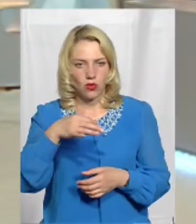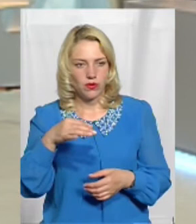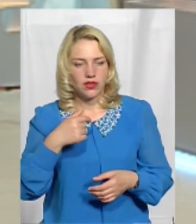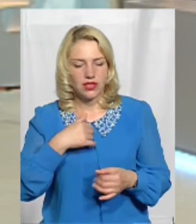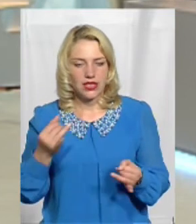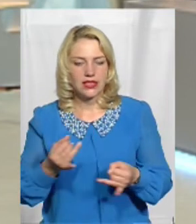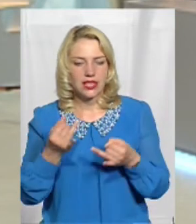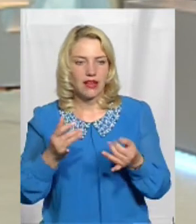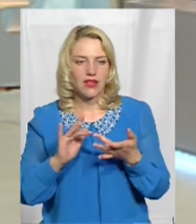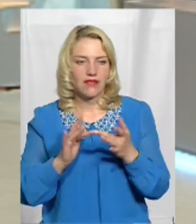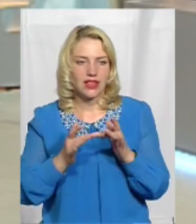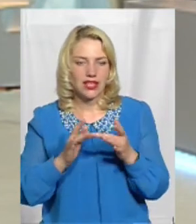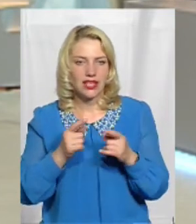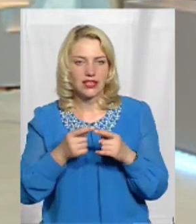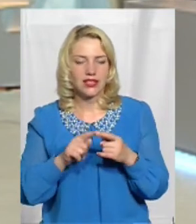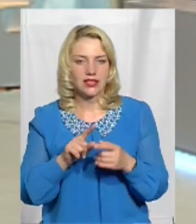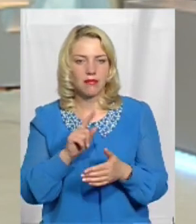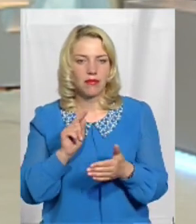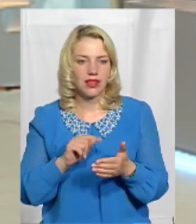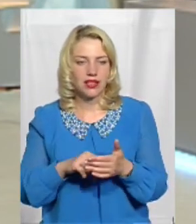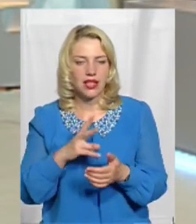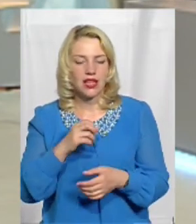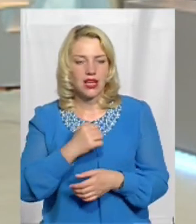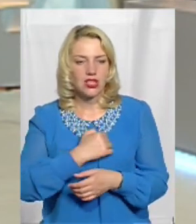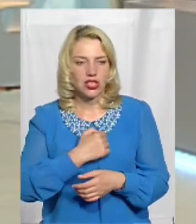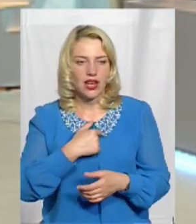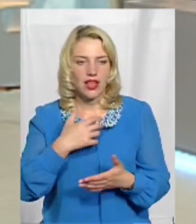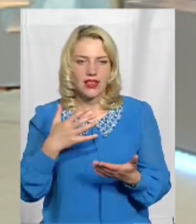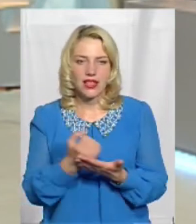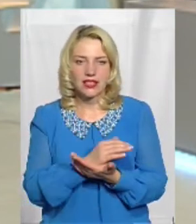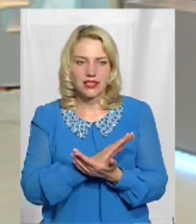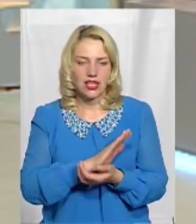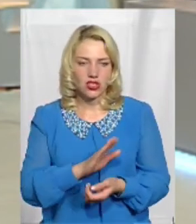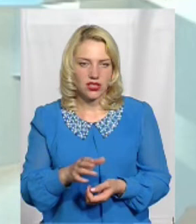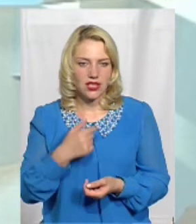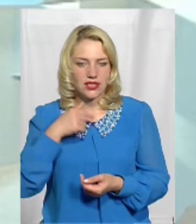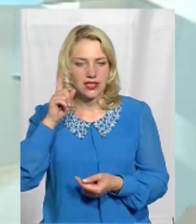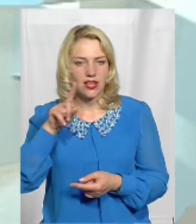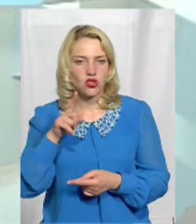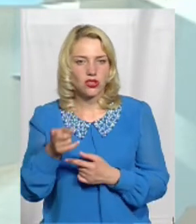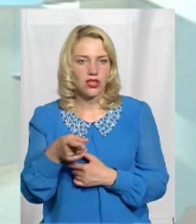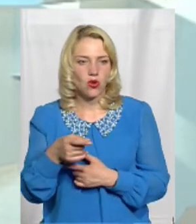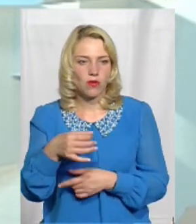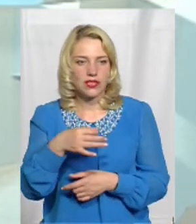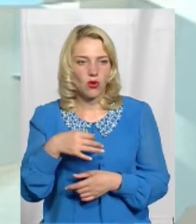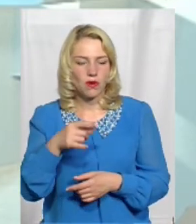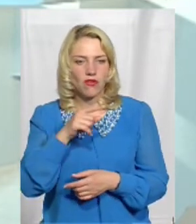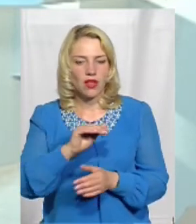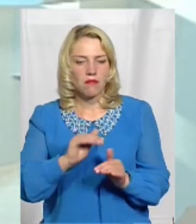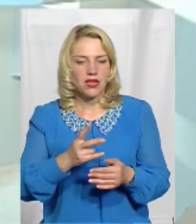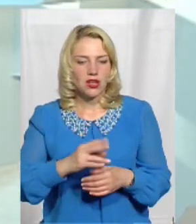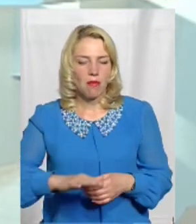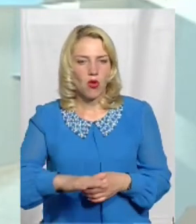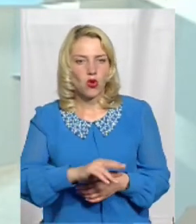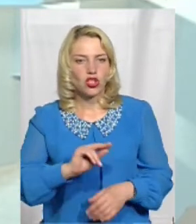в інтернеті цим питанням На жаль, я не знайшла Знаю, що по Тернопільській області Хоча вона менше за